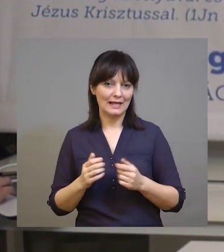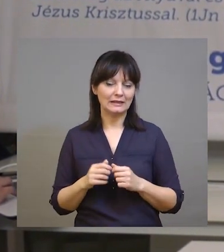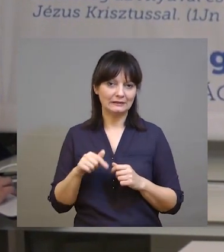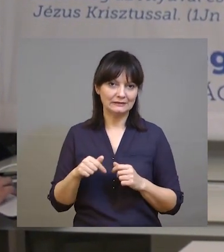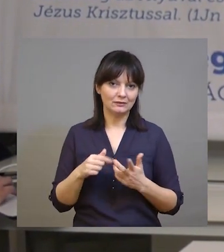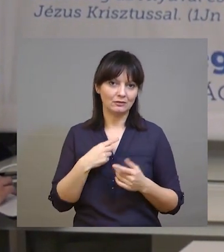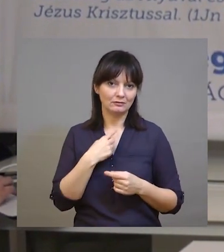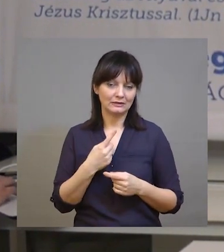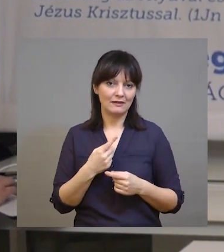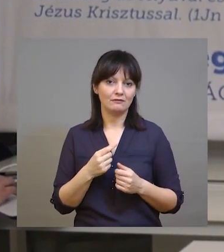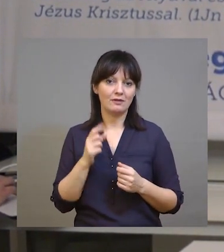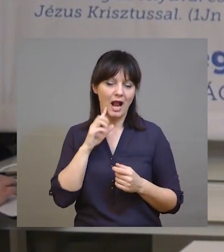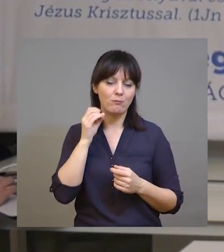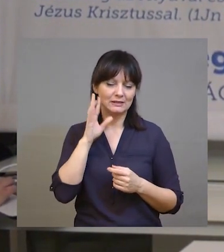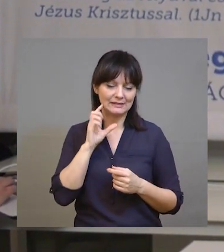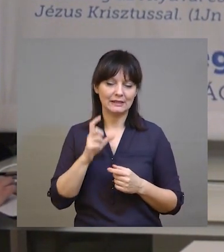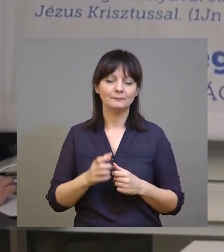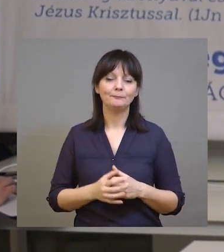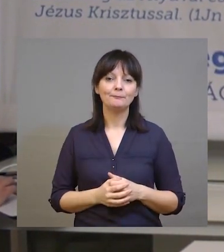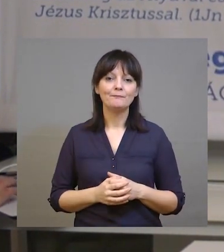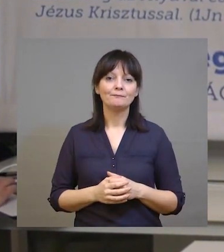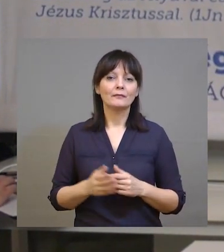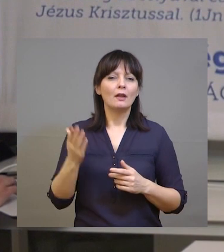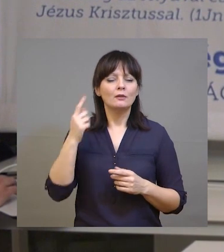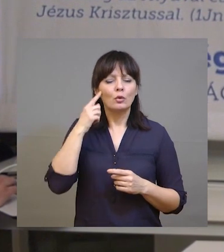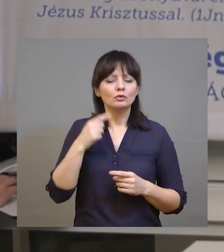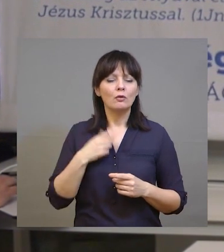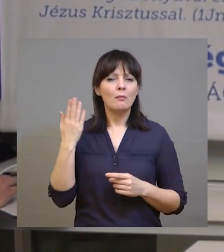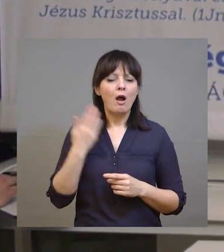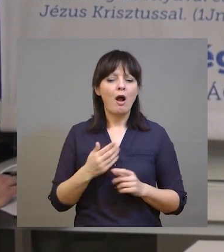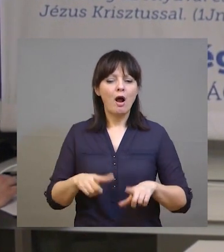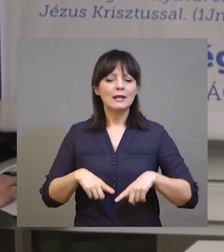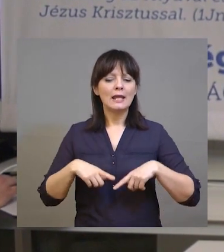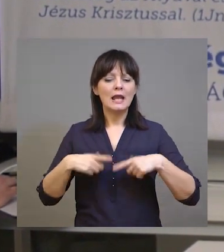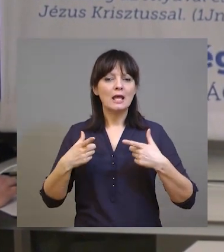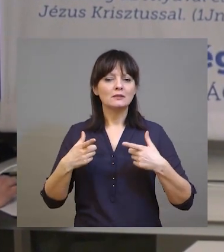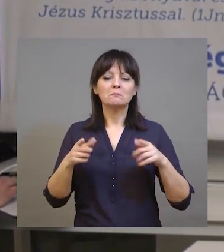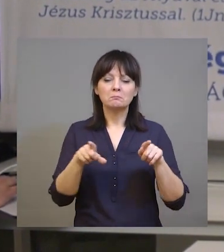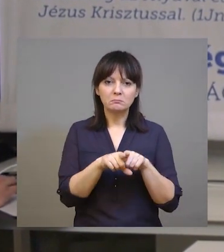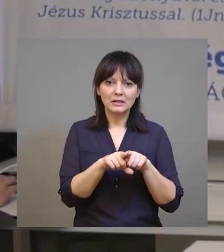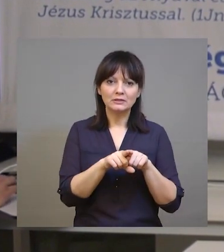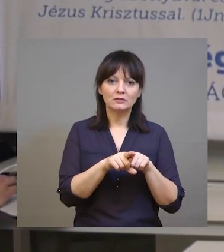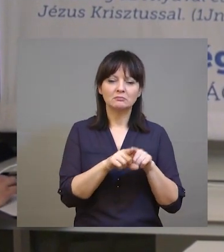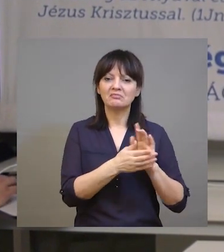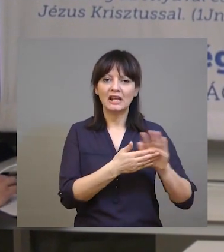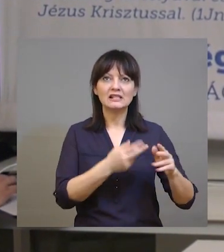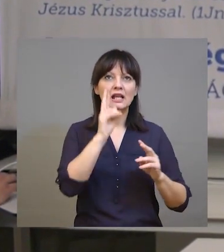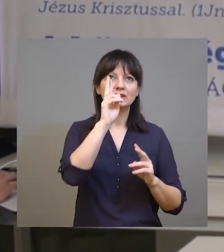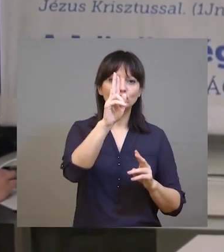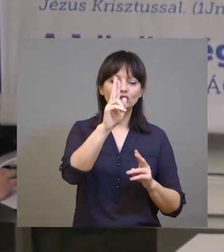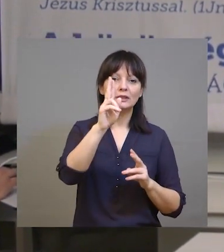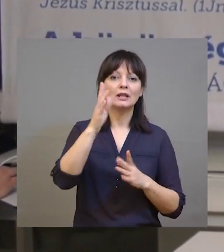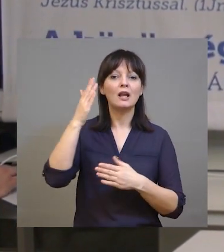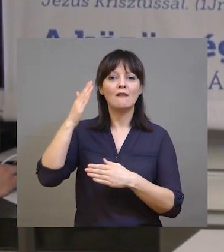idején, sok száz évvel ezelőtt. És azt gondolom, hogyha az életünk olyan, hogy Istennel kezdődik, és